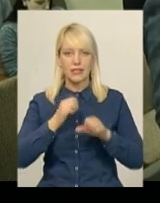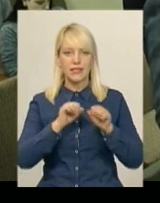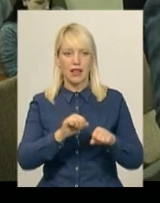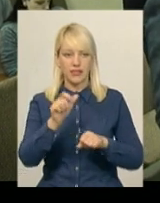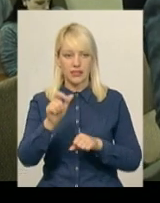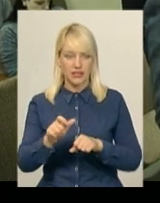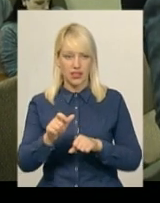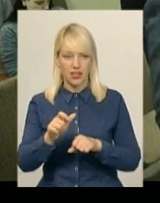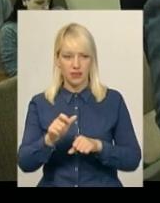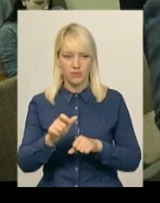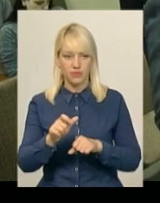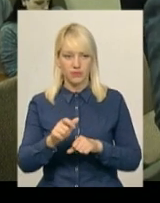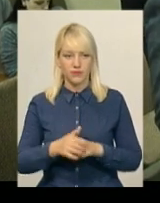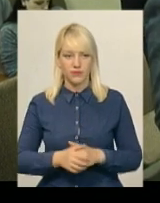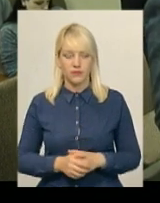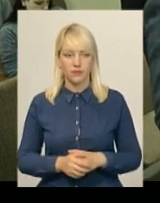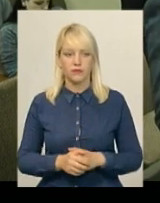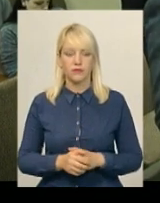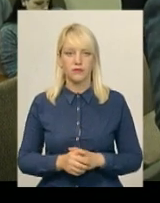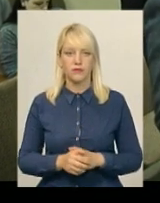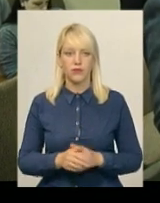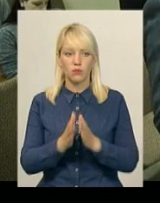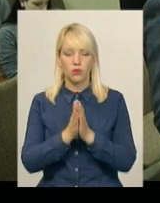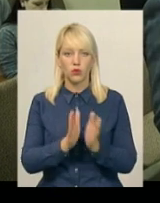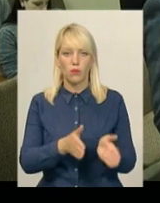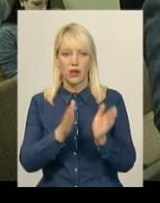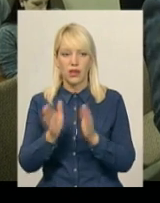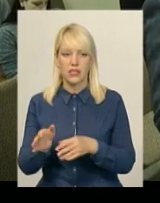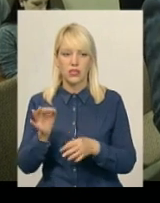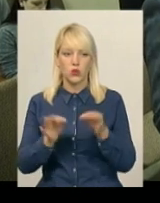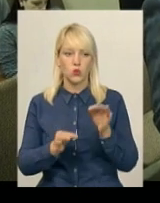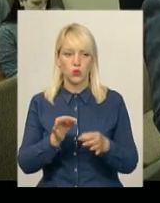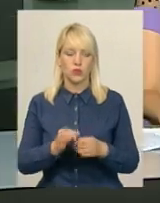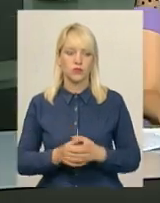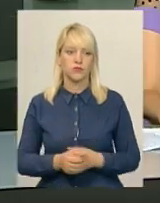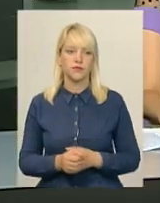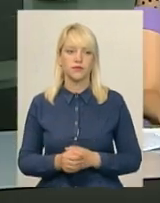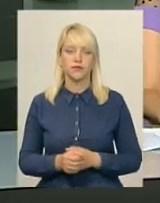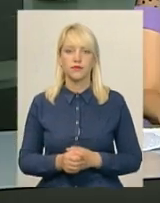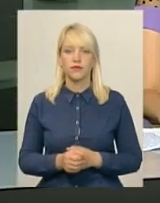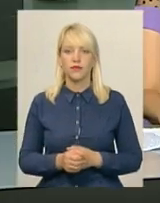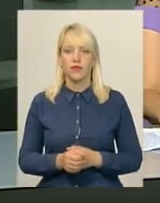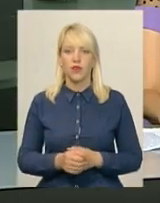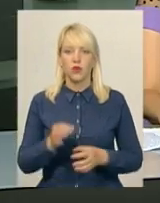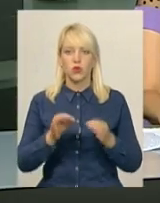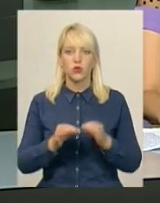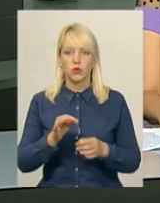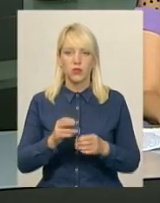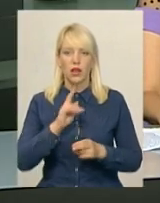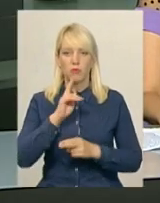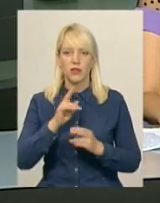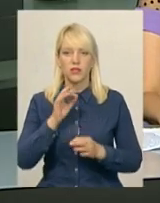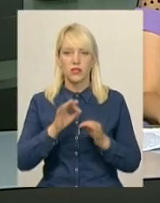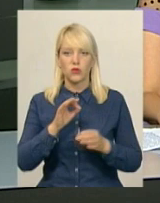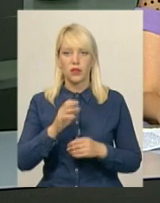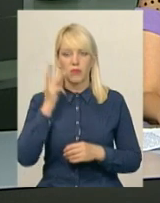також тим, що я потребую правової допомоги, прошу перенести дану судову засідання. Суддя апеляційного суду